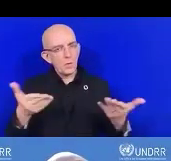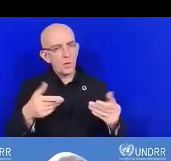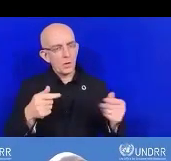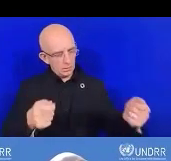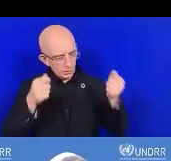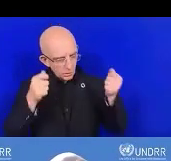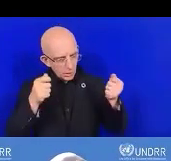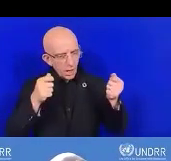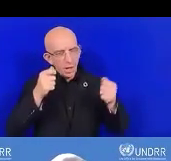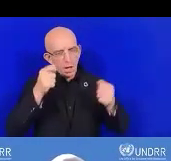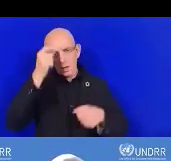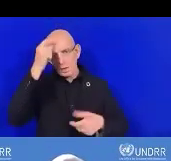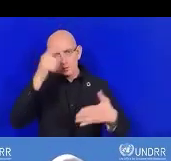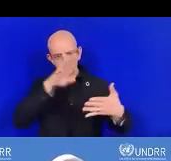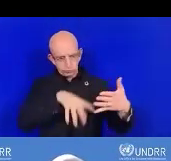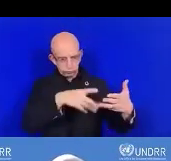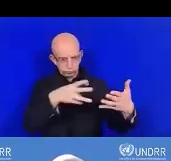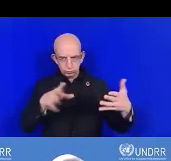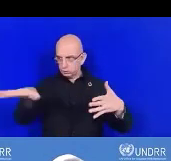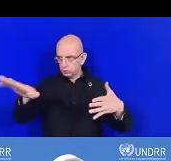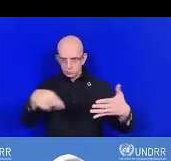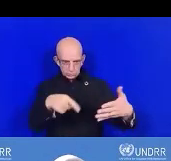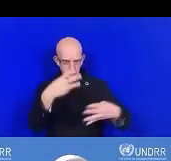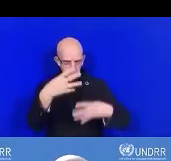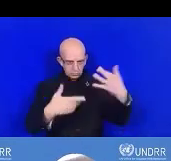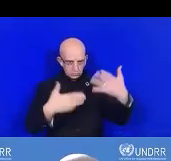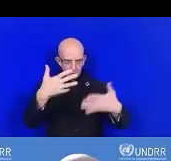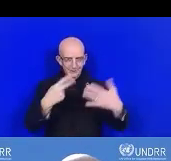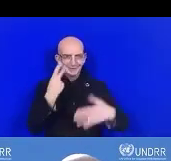villes. en guise de conclusion,